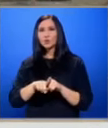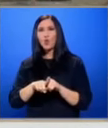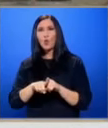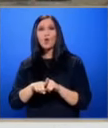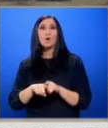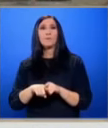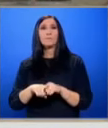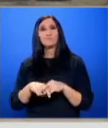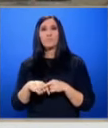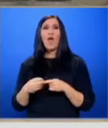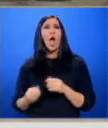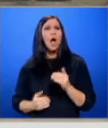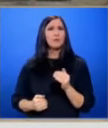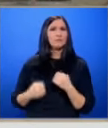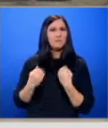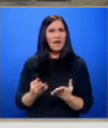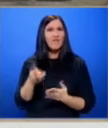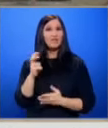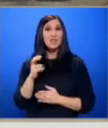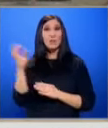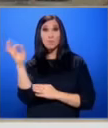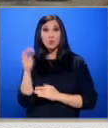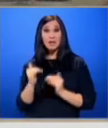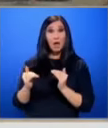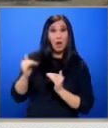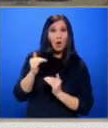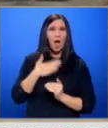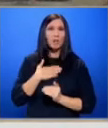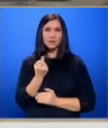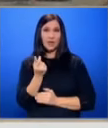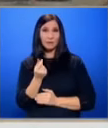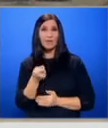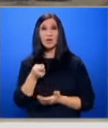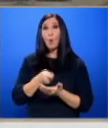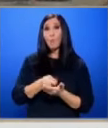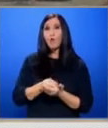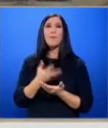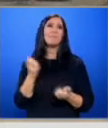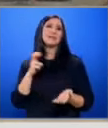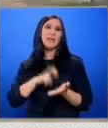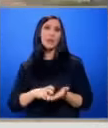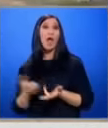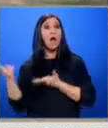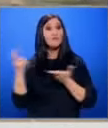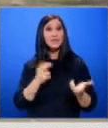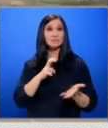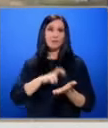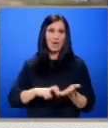20% горница, ние зърната ги купуваме без дедесе, а внасяме дедесе